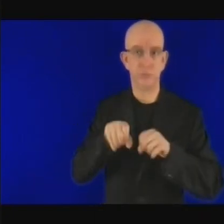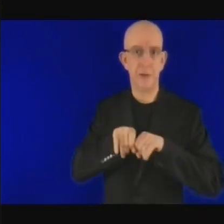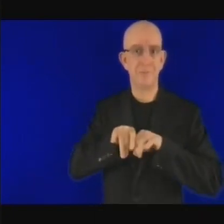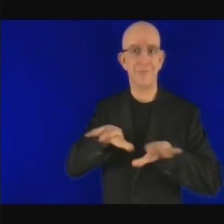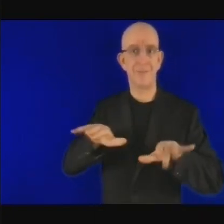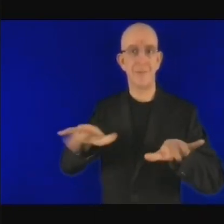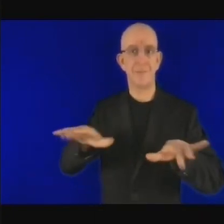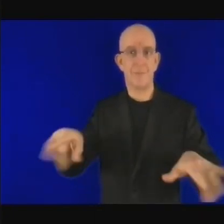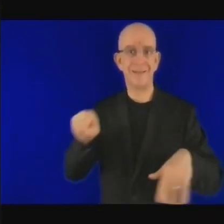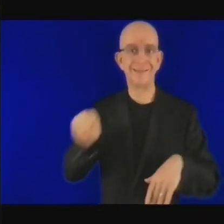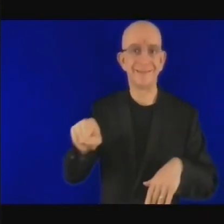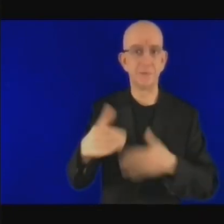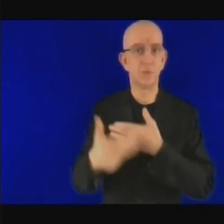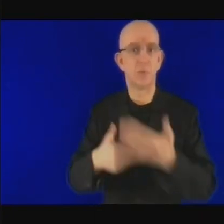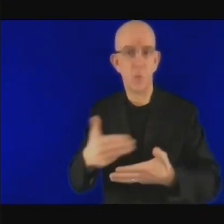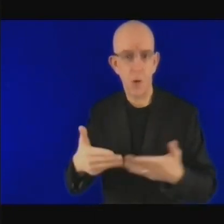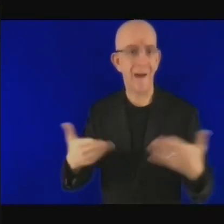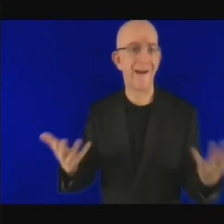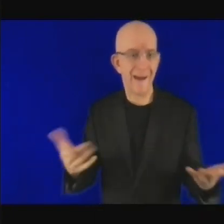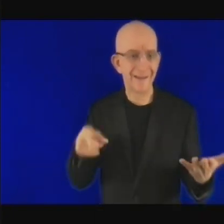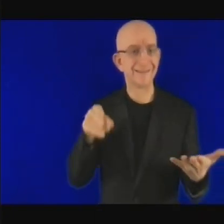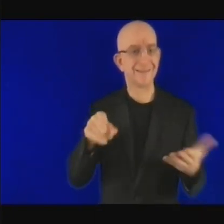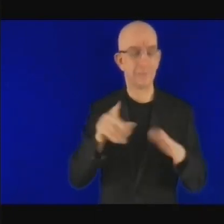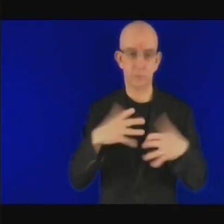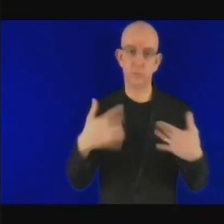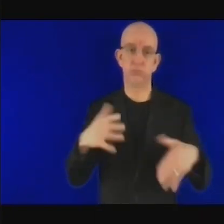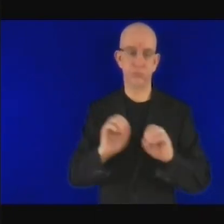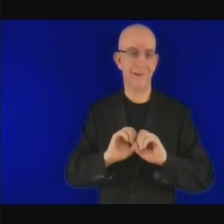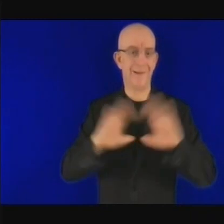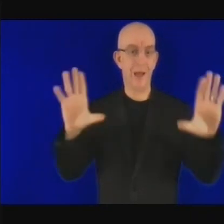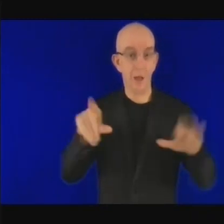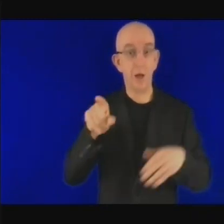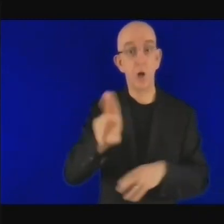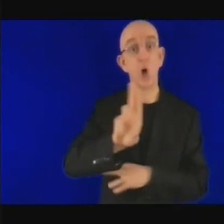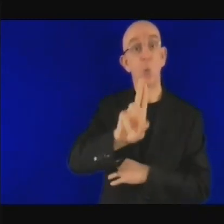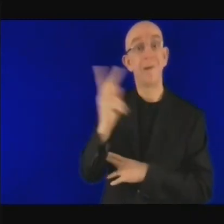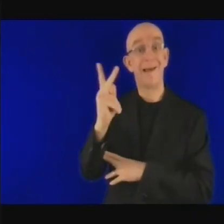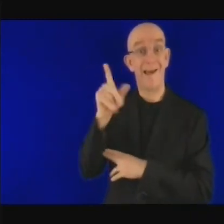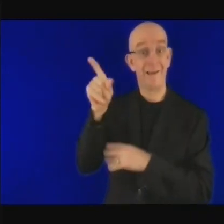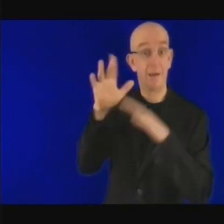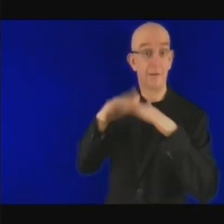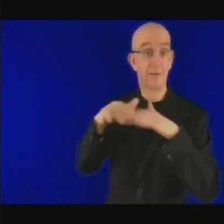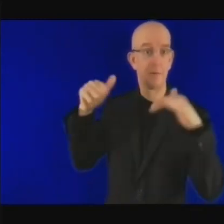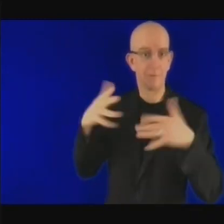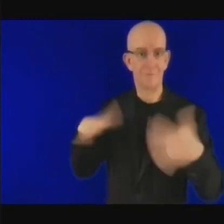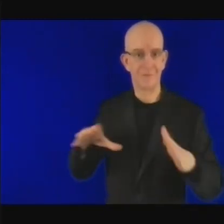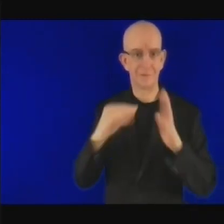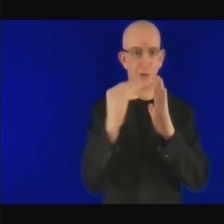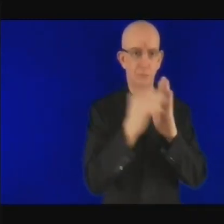atteindre ces objectifs il y avait aussi un cadre réglementaire clair qui était en place pour